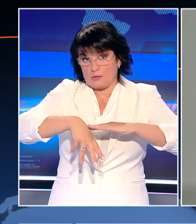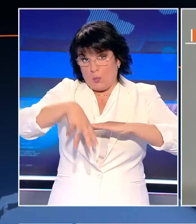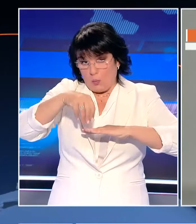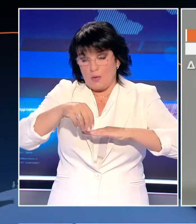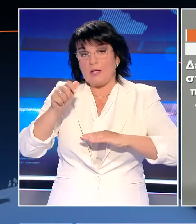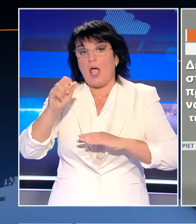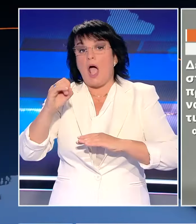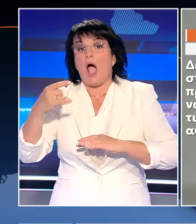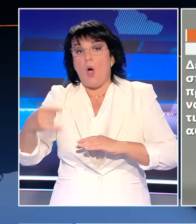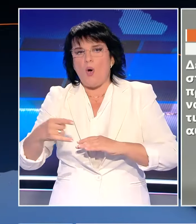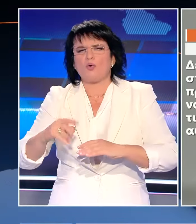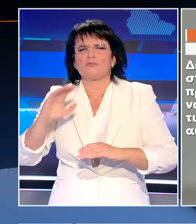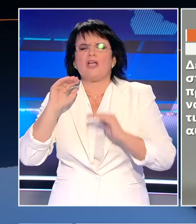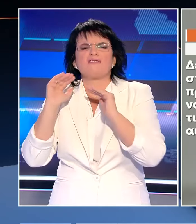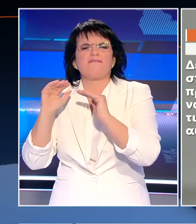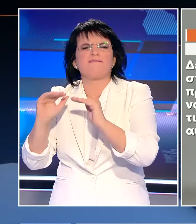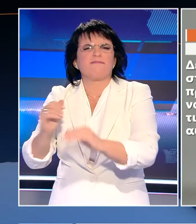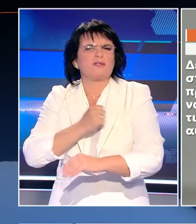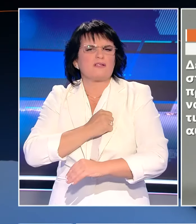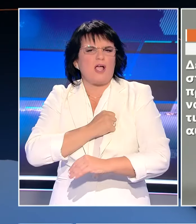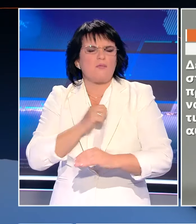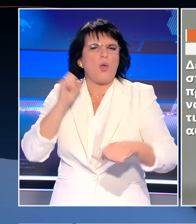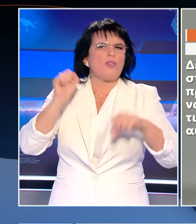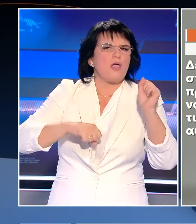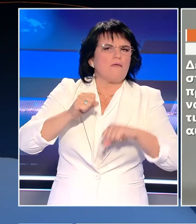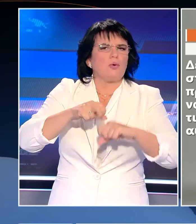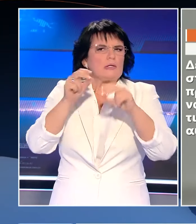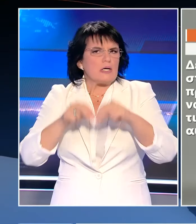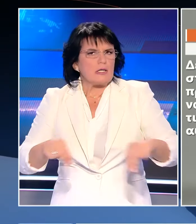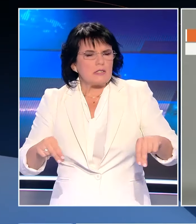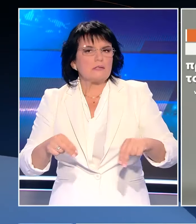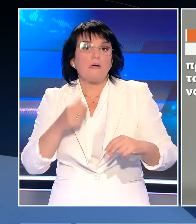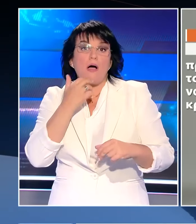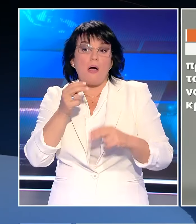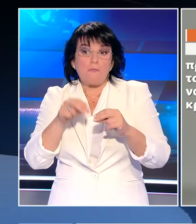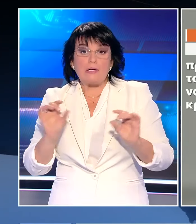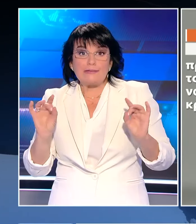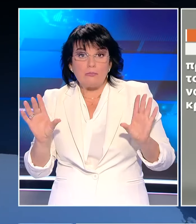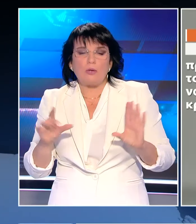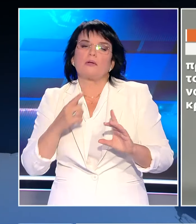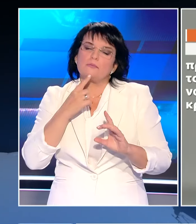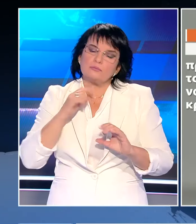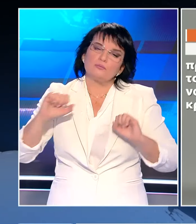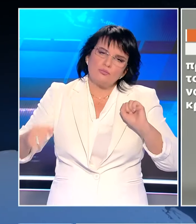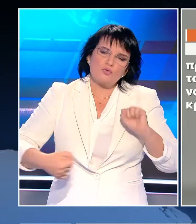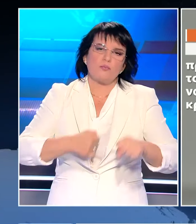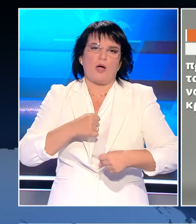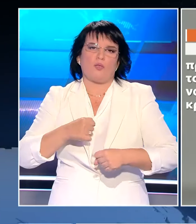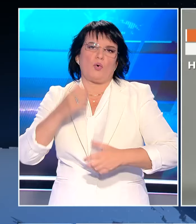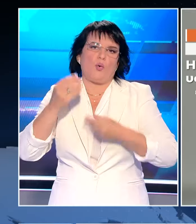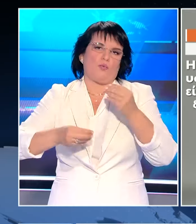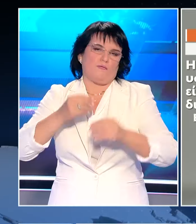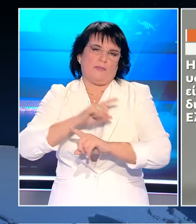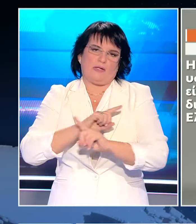Δεν μένουμε σε στερεότυπες αντιλήψεις, προσπαθούμε να γεφυρώσουμε τις διαφωνίες μας και αν αυτές δεν γεφυρώνονται, προσπαθούμε τουλάχιστον αυτές να μην προκαλούν